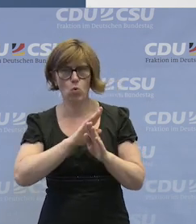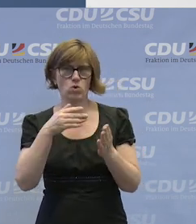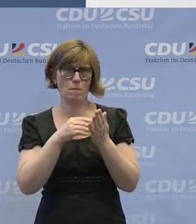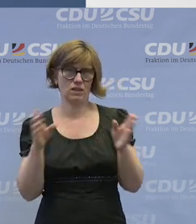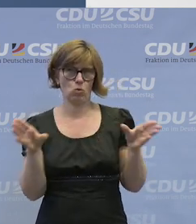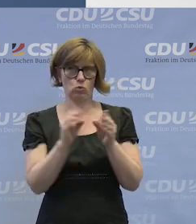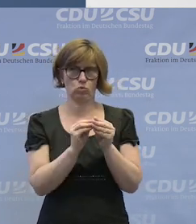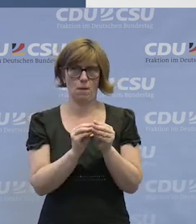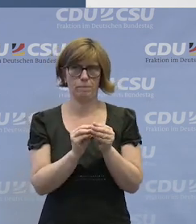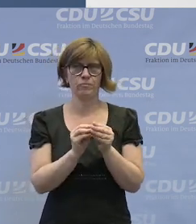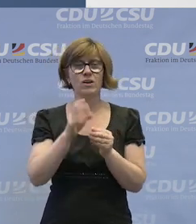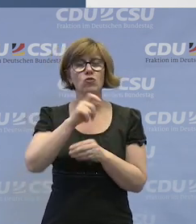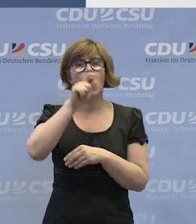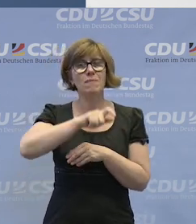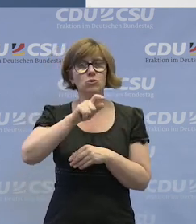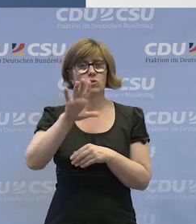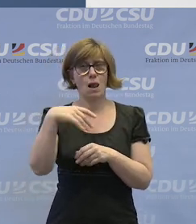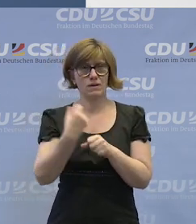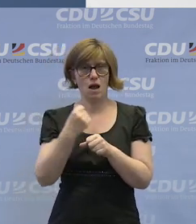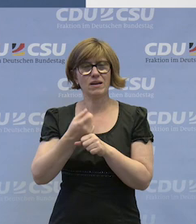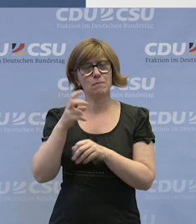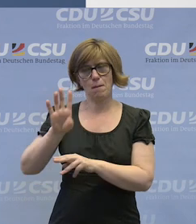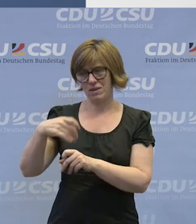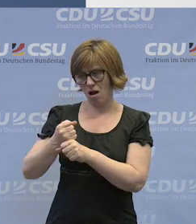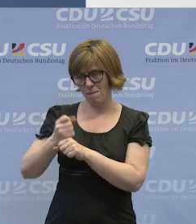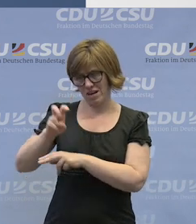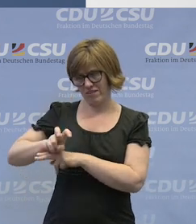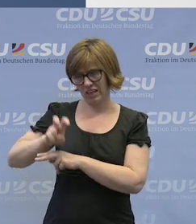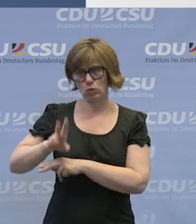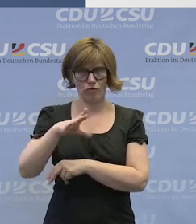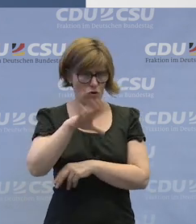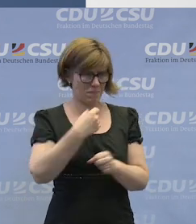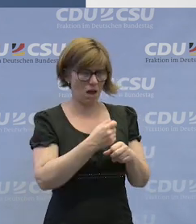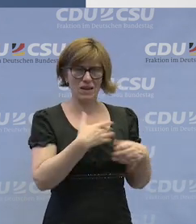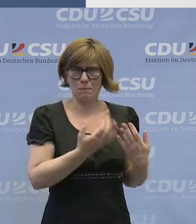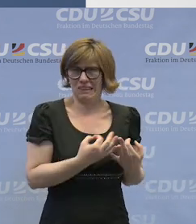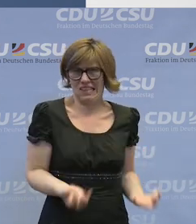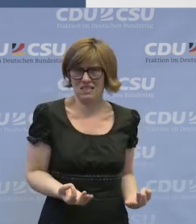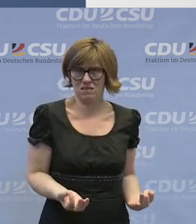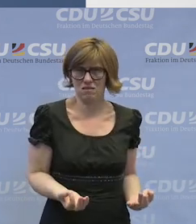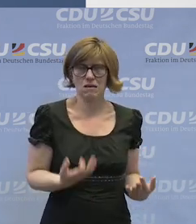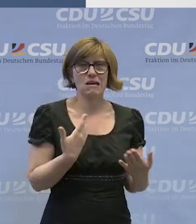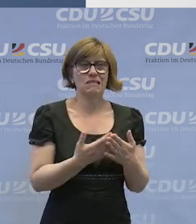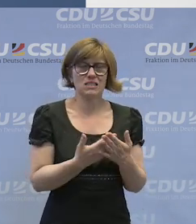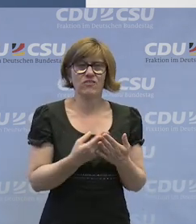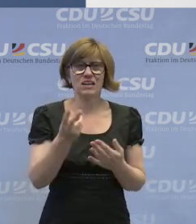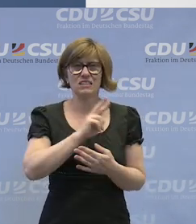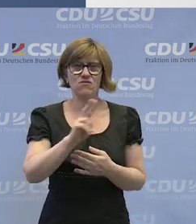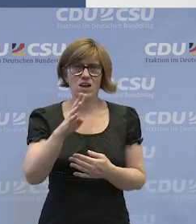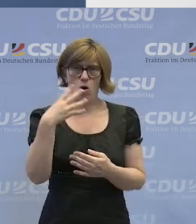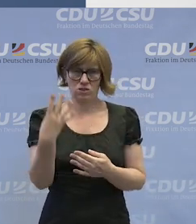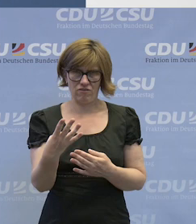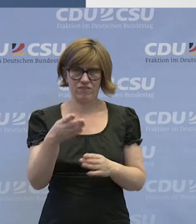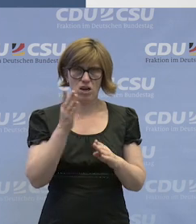es gab für die Personalmitarbeiter immer die Mitarbeitervertretung, aber für die Beschäftigten gab es eben nichts. Und deshalb ist schon 2004